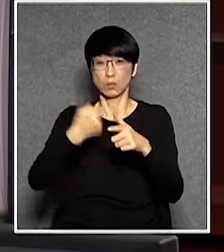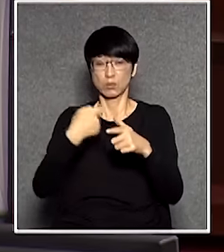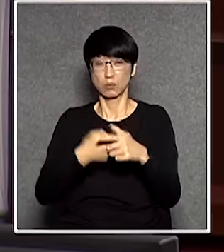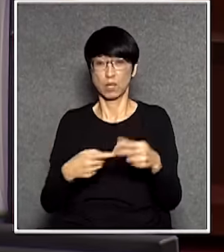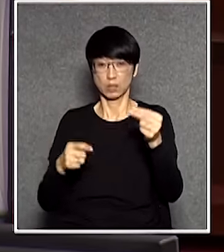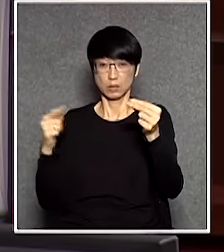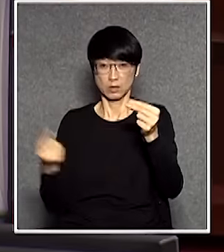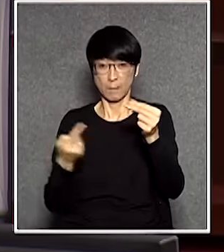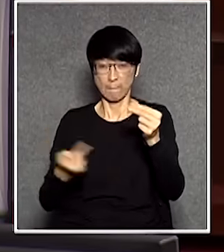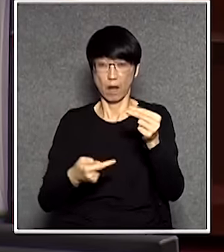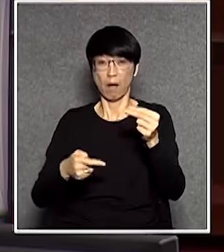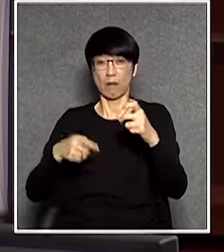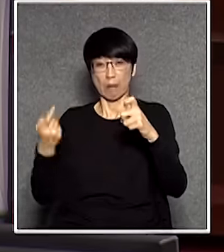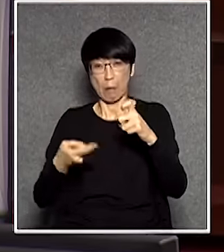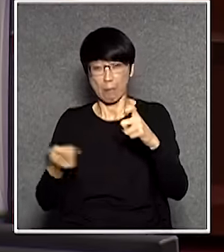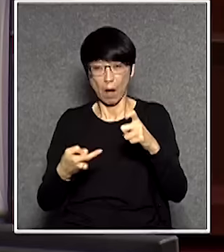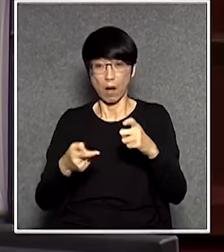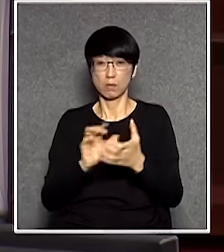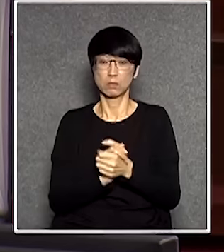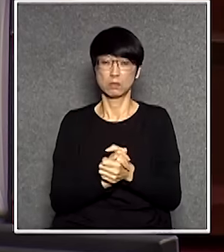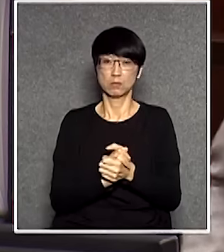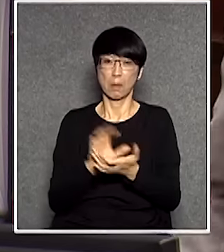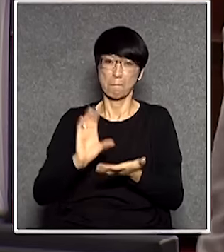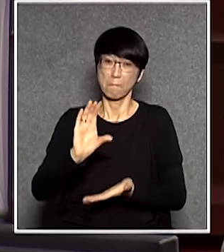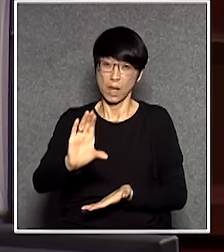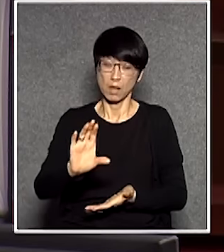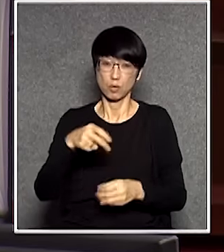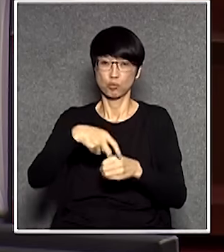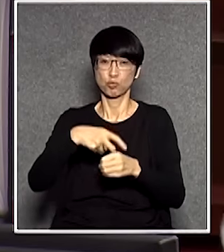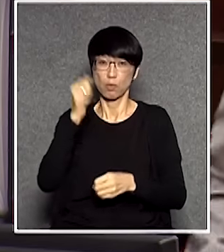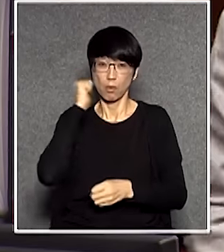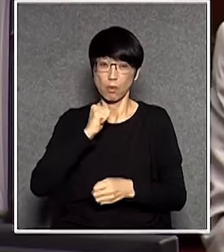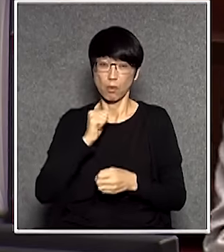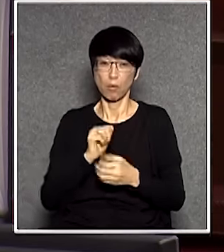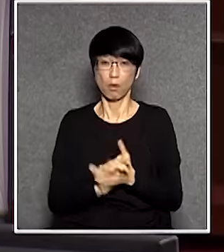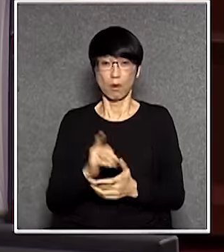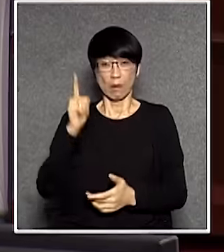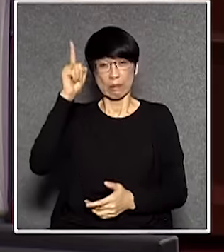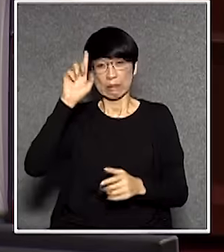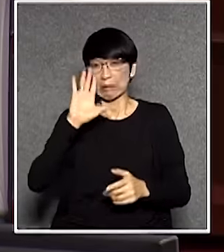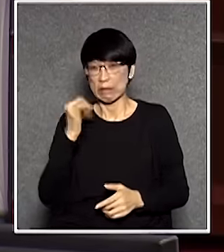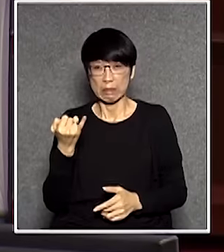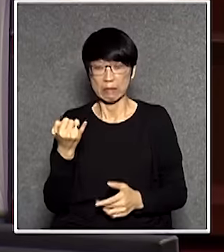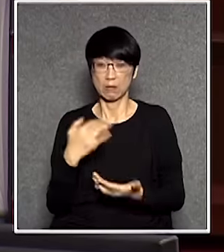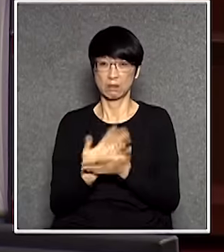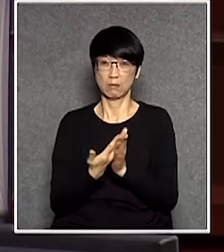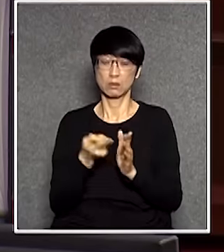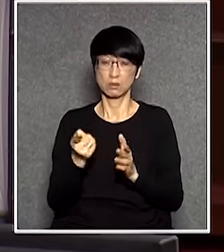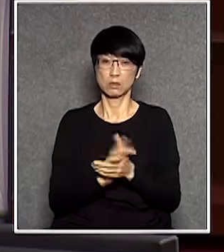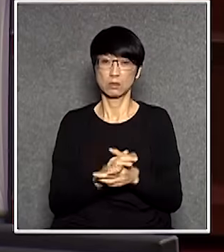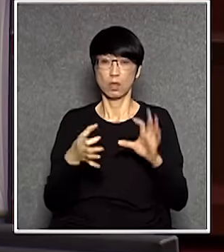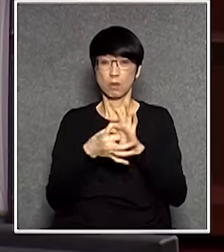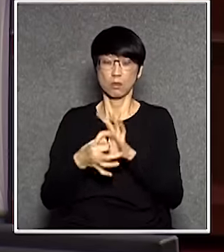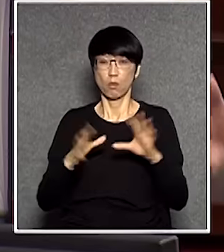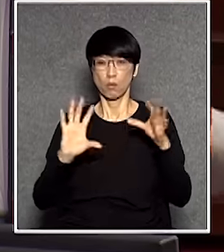九萬真的有沒有天理呢?他不需要承擔任何責任的,這個公開都不見多少